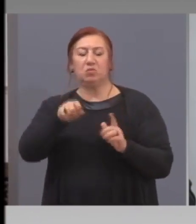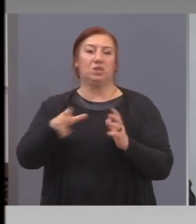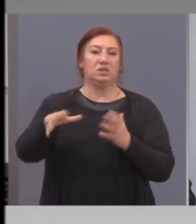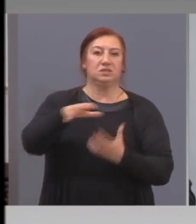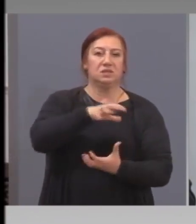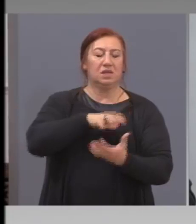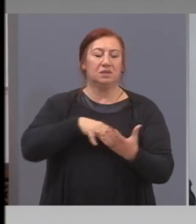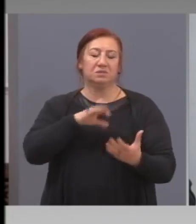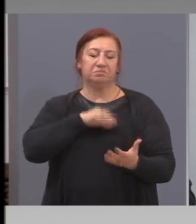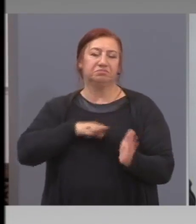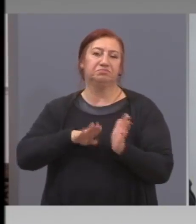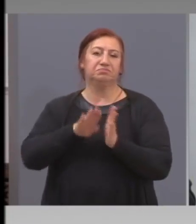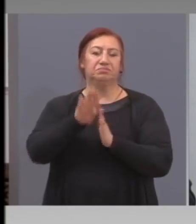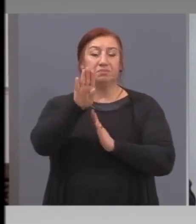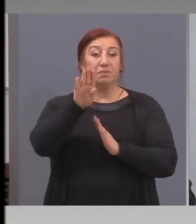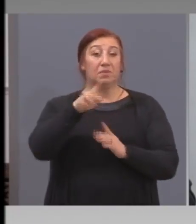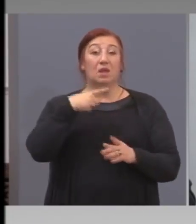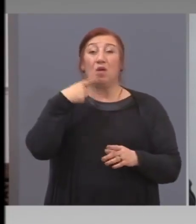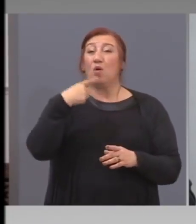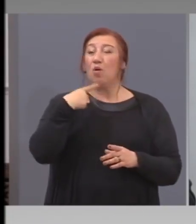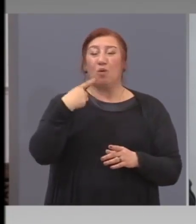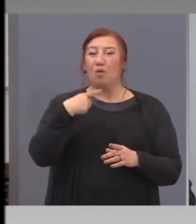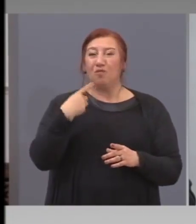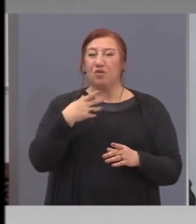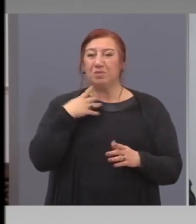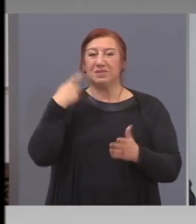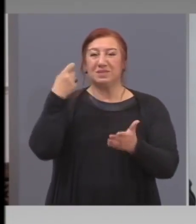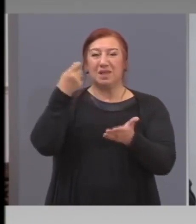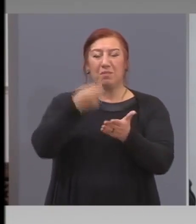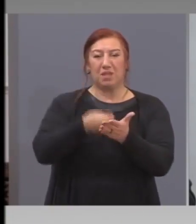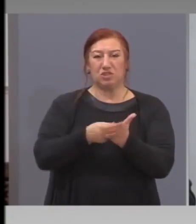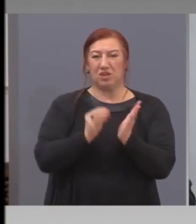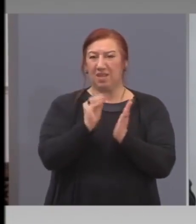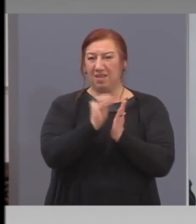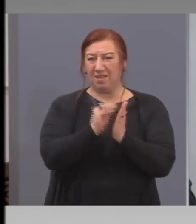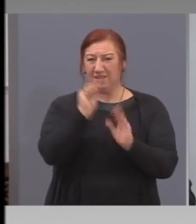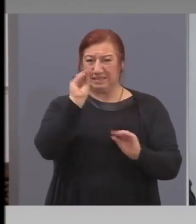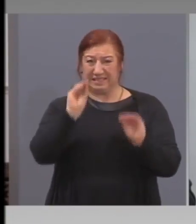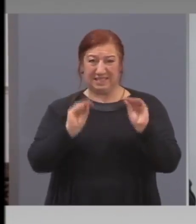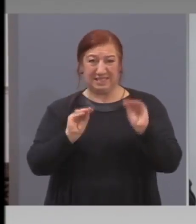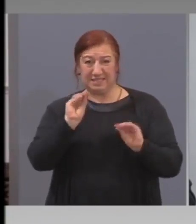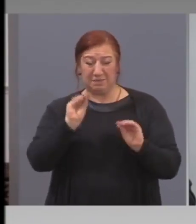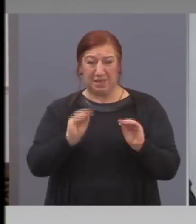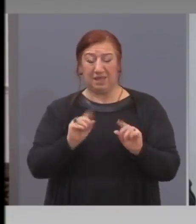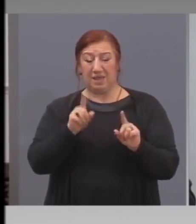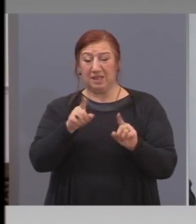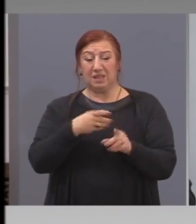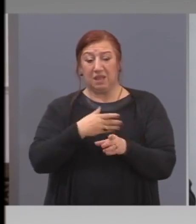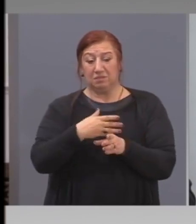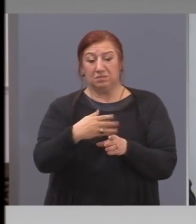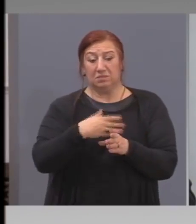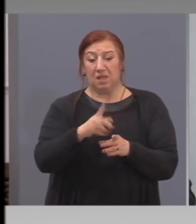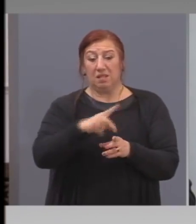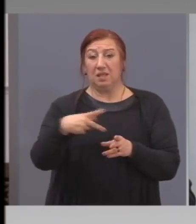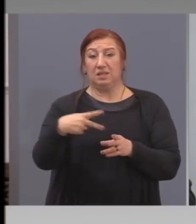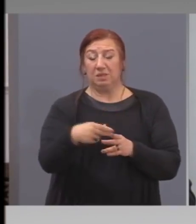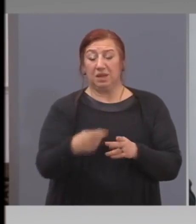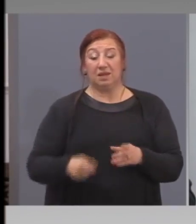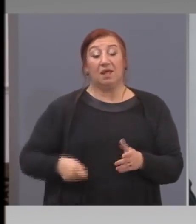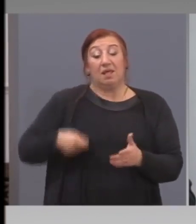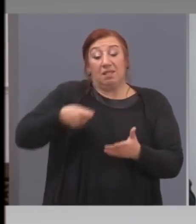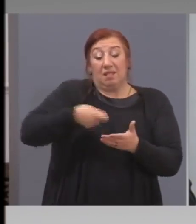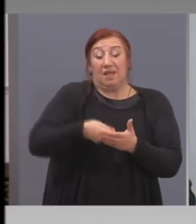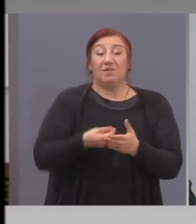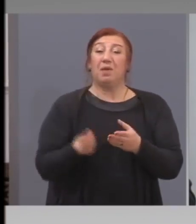Защото говориме за плащане на сметки, за пенсиите си върват. Добавки даваме.